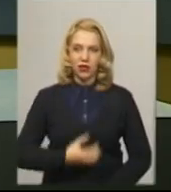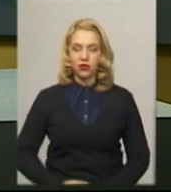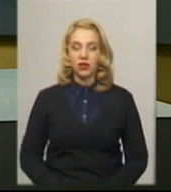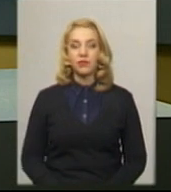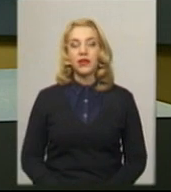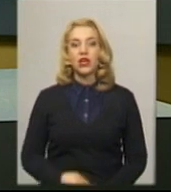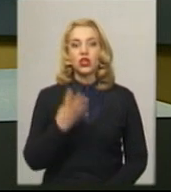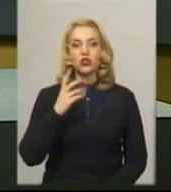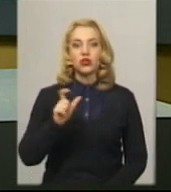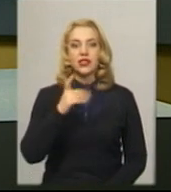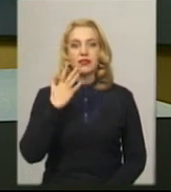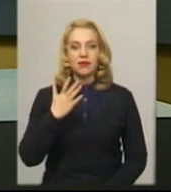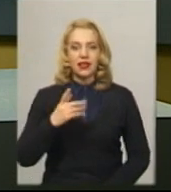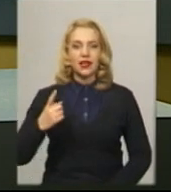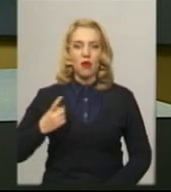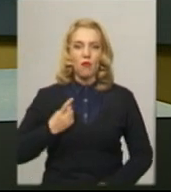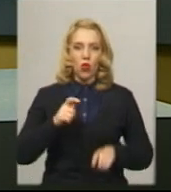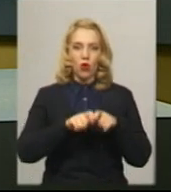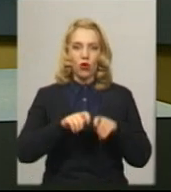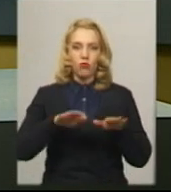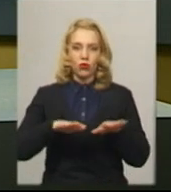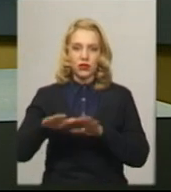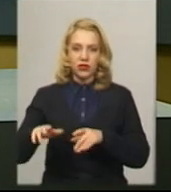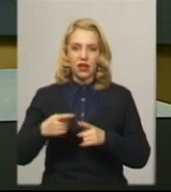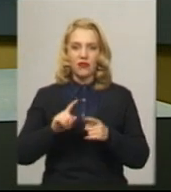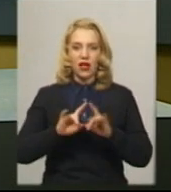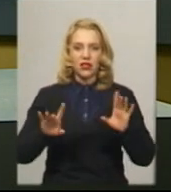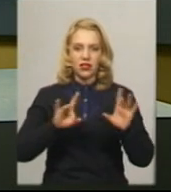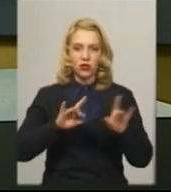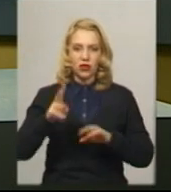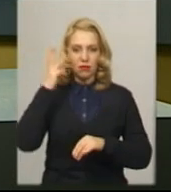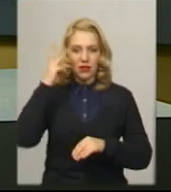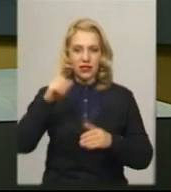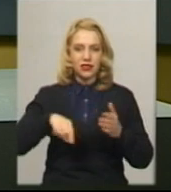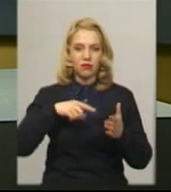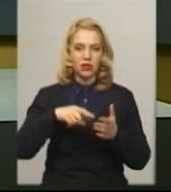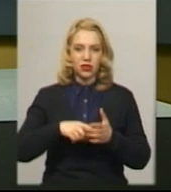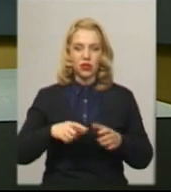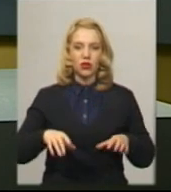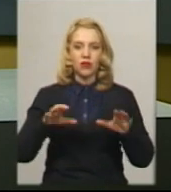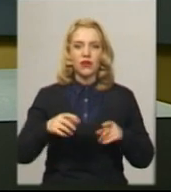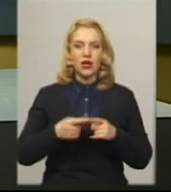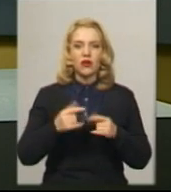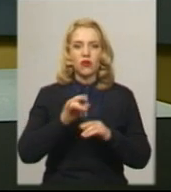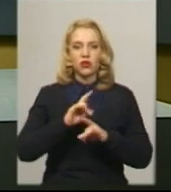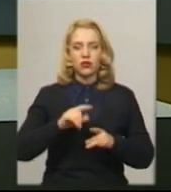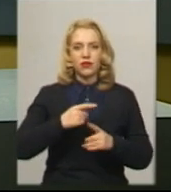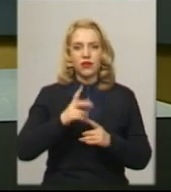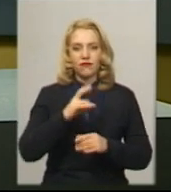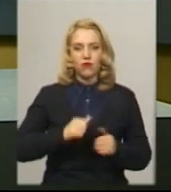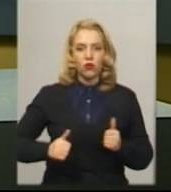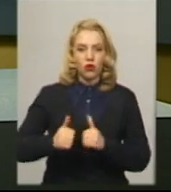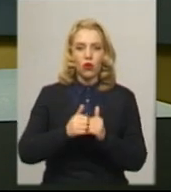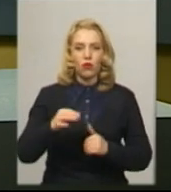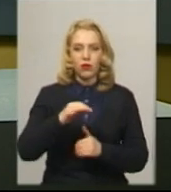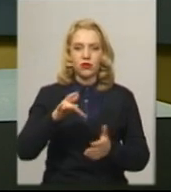Чотири із п'яти блокпостів, анонсованих Хмельницьким міським головою Олександром Симчишином, розгорнули сьогодні навколо обласного